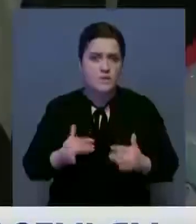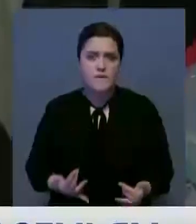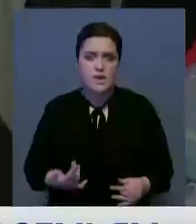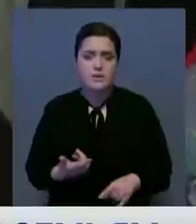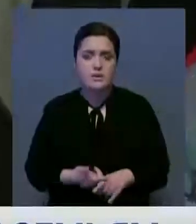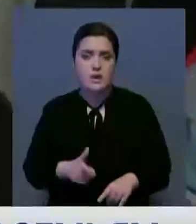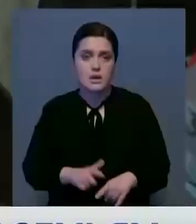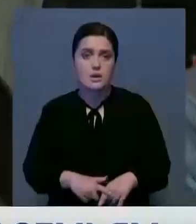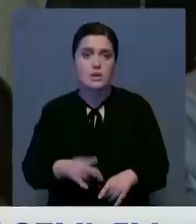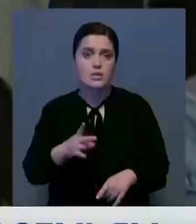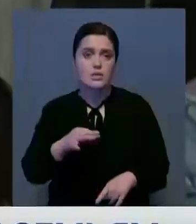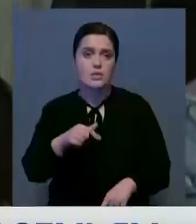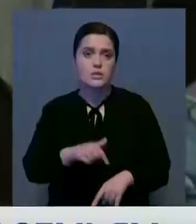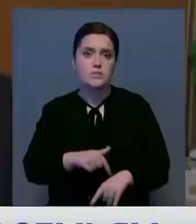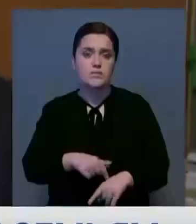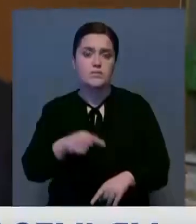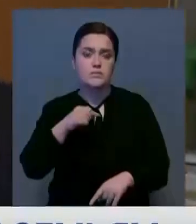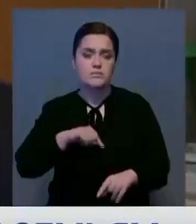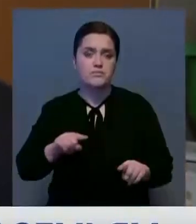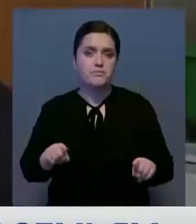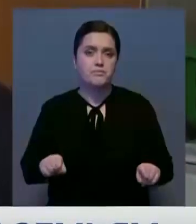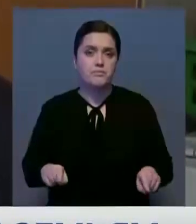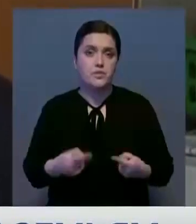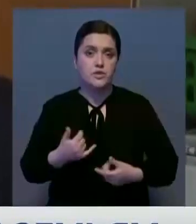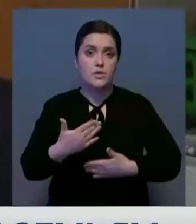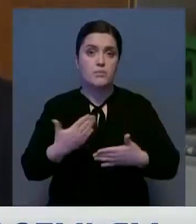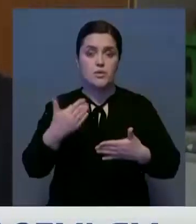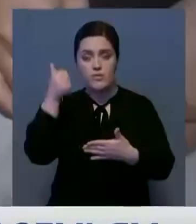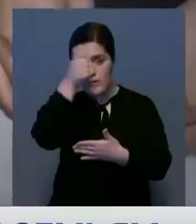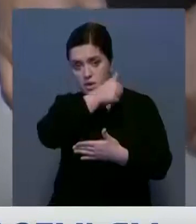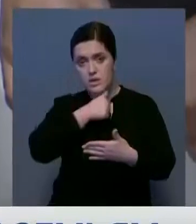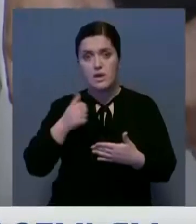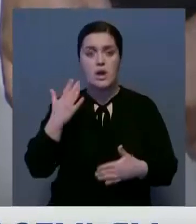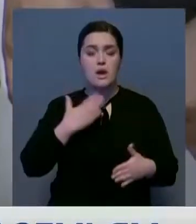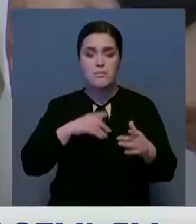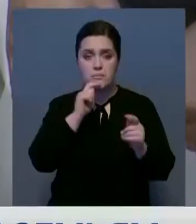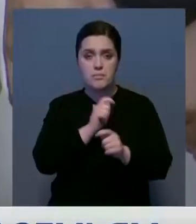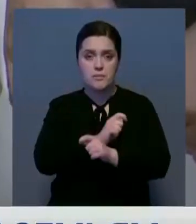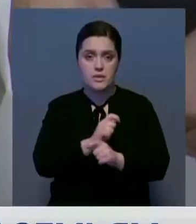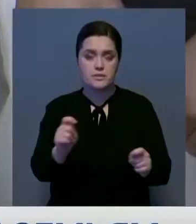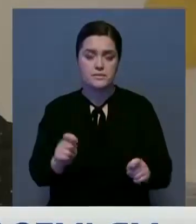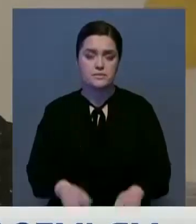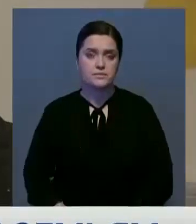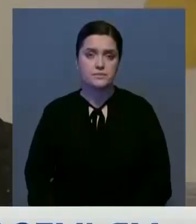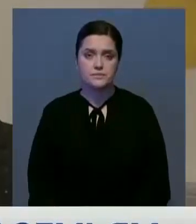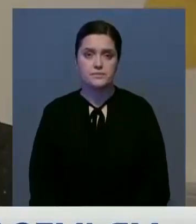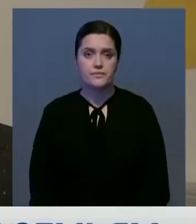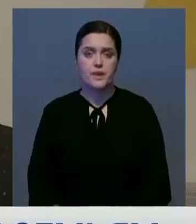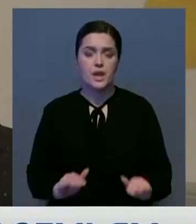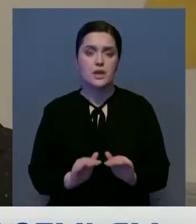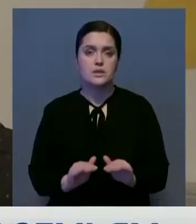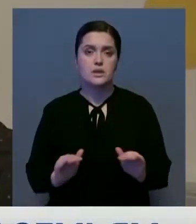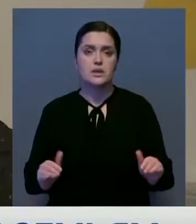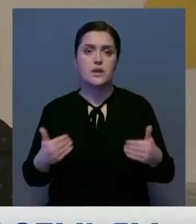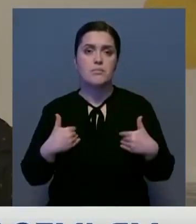испытывала душевный подъем. Вот и в канун Нового года решила обрадовать подарками своих подопечных. Деток мы решили поздравить в этот